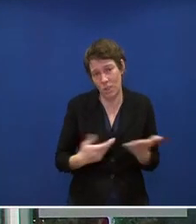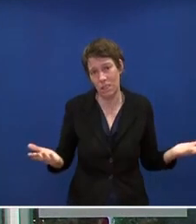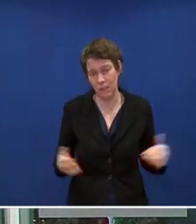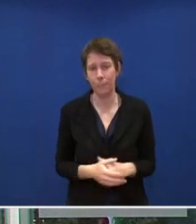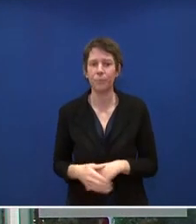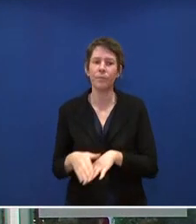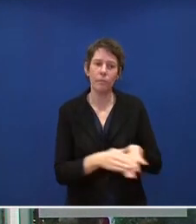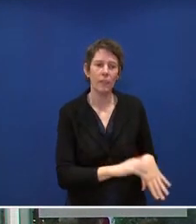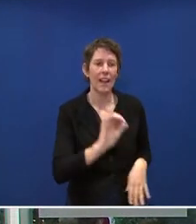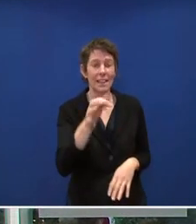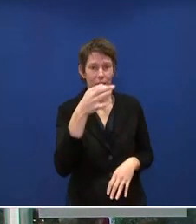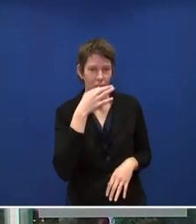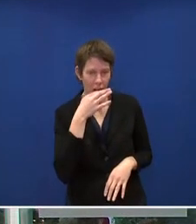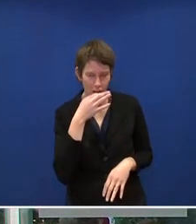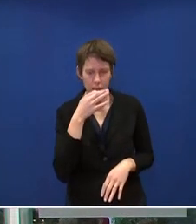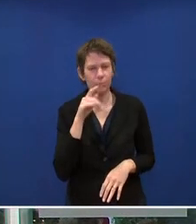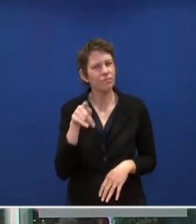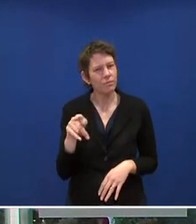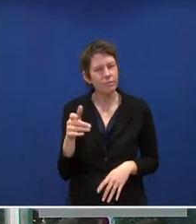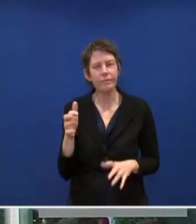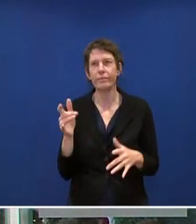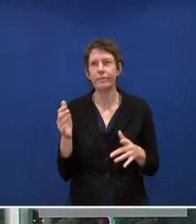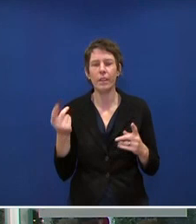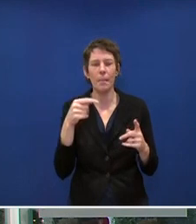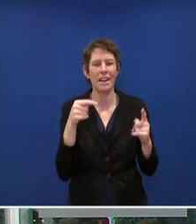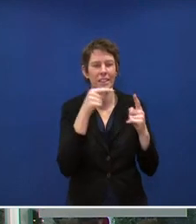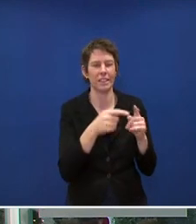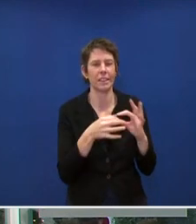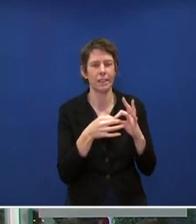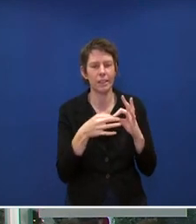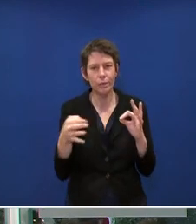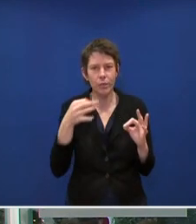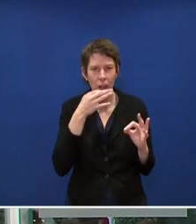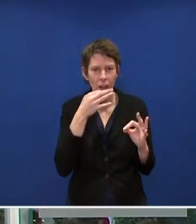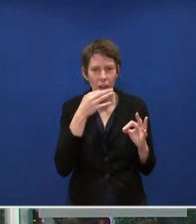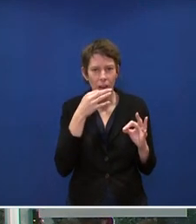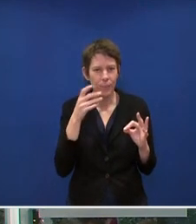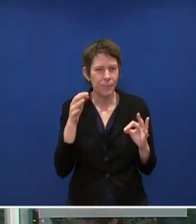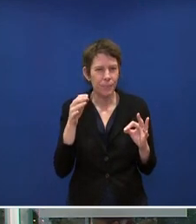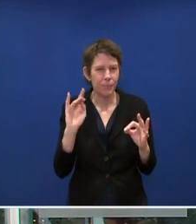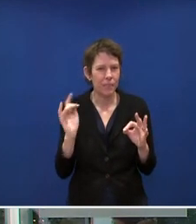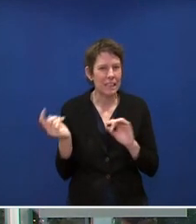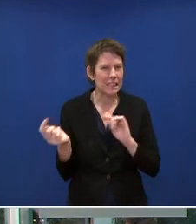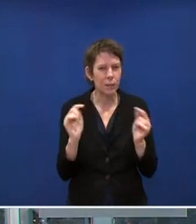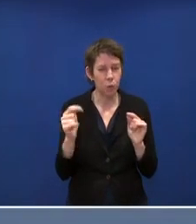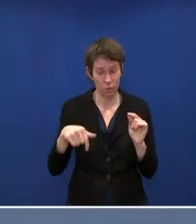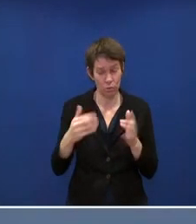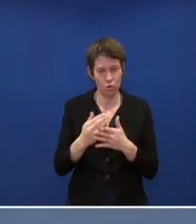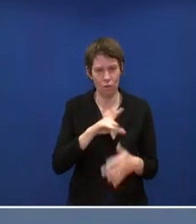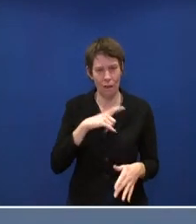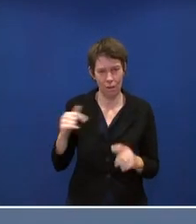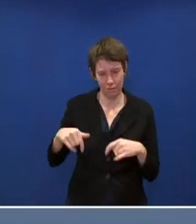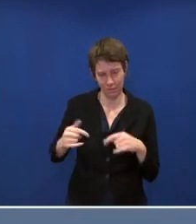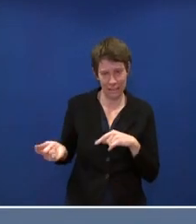Und die erste Frage, genau da spielen Sie so ein bisschen darauf an, auf eine Diskussion, die wir hier schon sehr lange